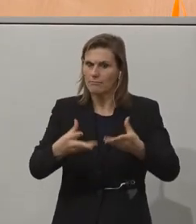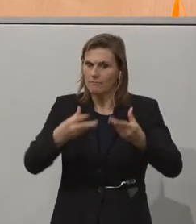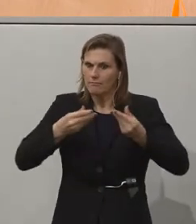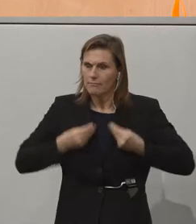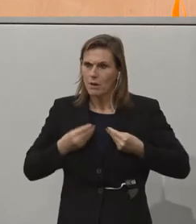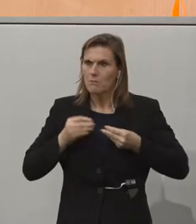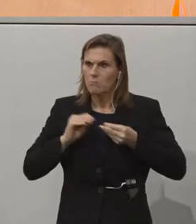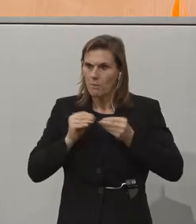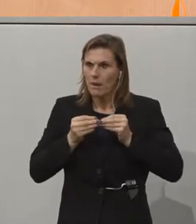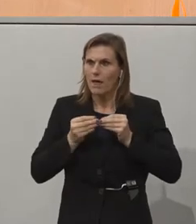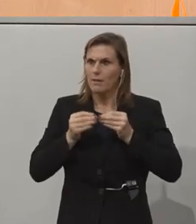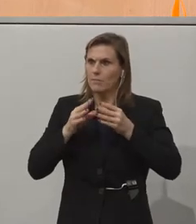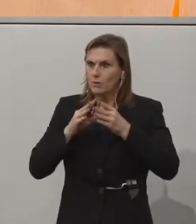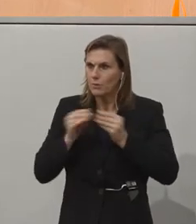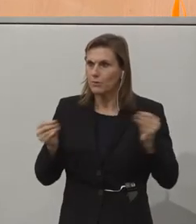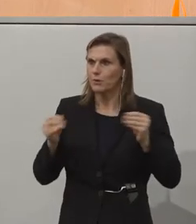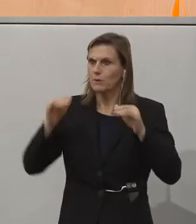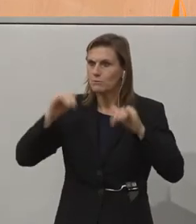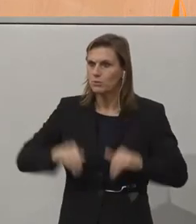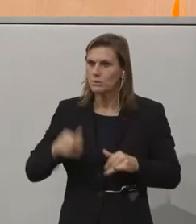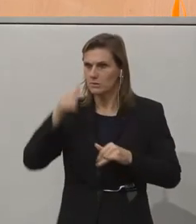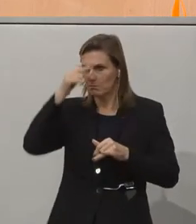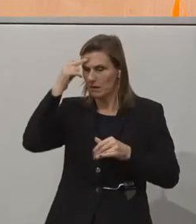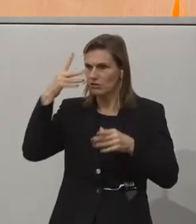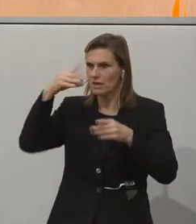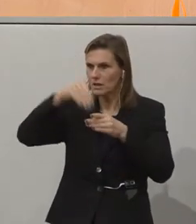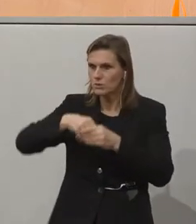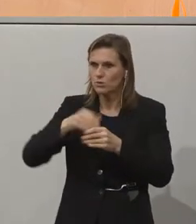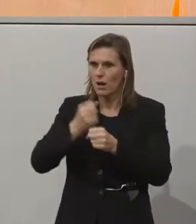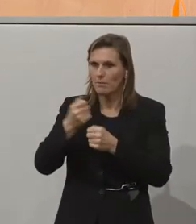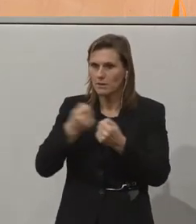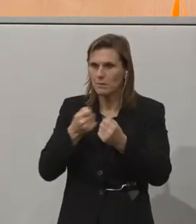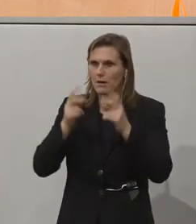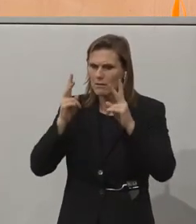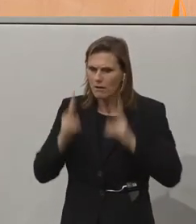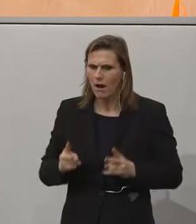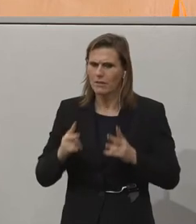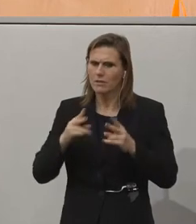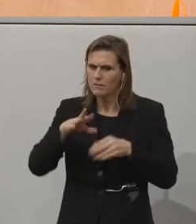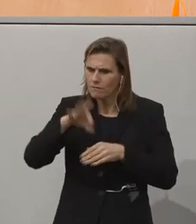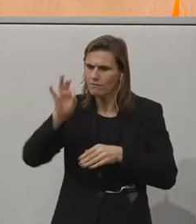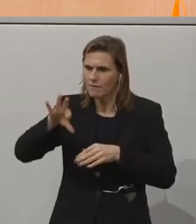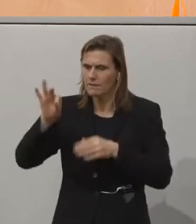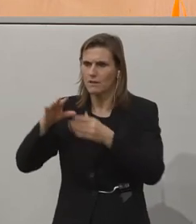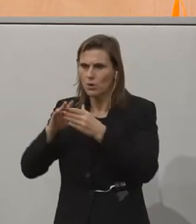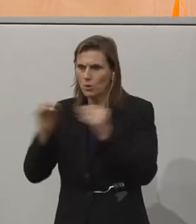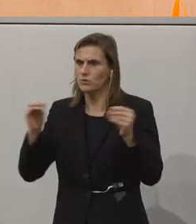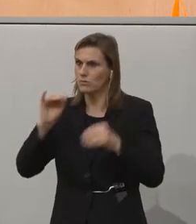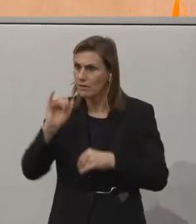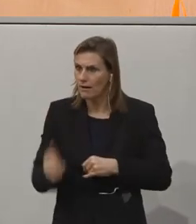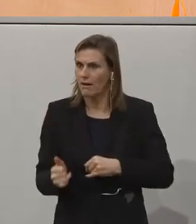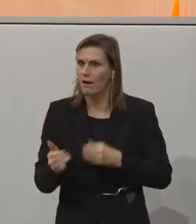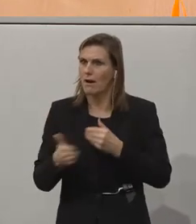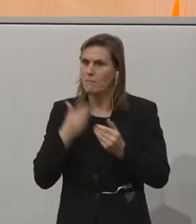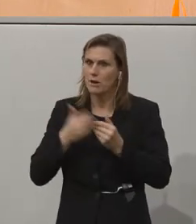bewältigen müssen in der Inklusion von Menschen mit Behinderung in den Arbeitsmarkt, dass man sehr wohl Lösungen finden kann. Lösungen, die zum Beispiel